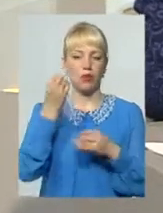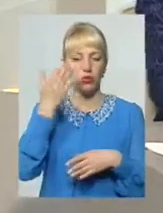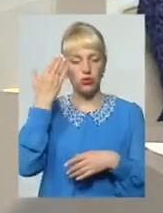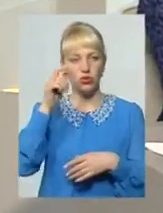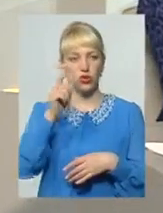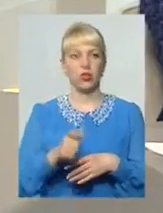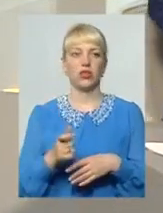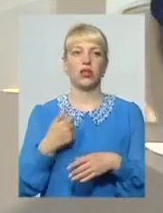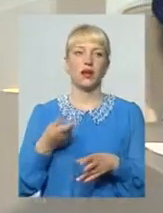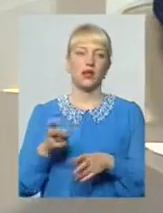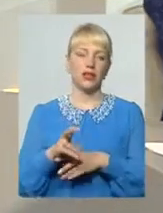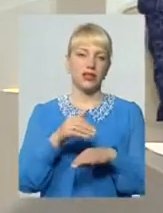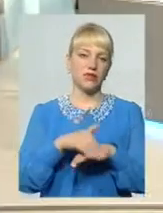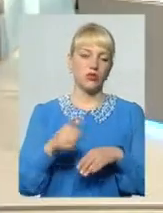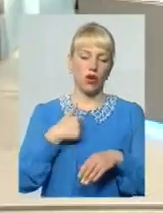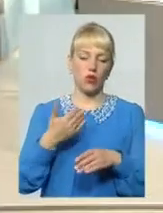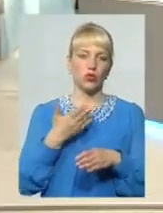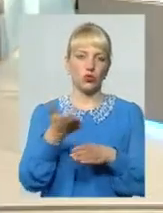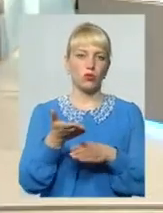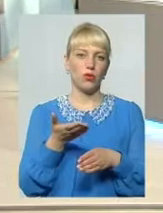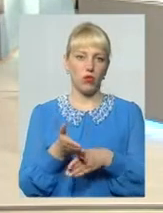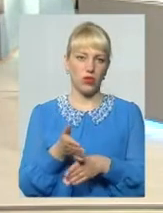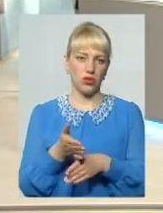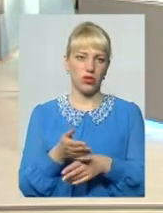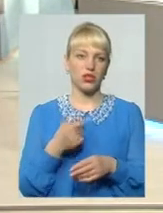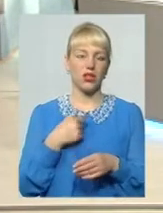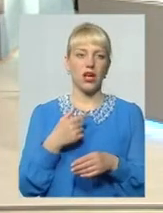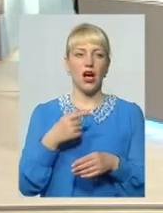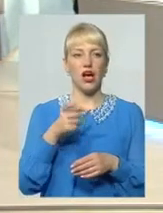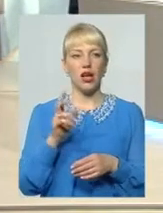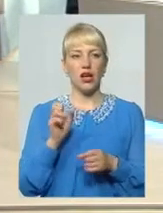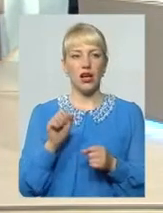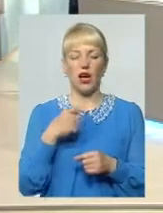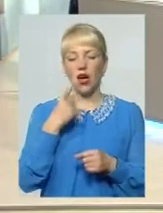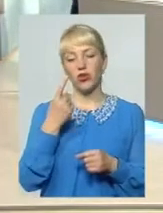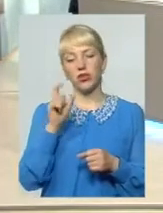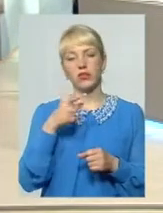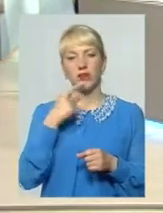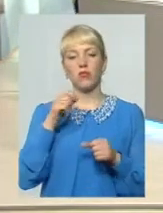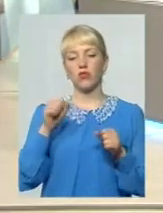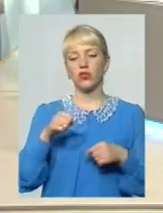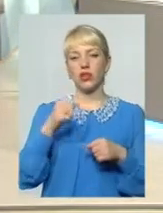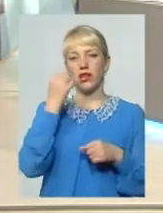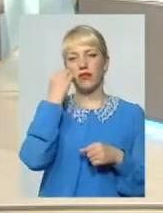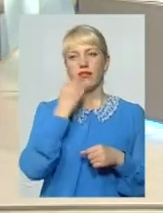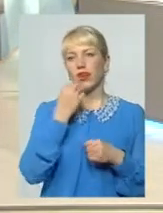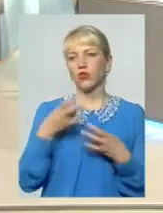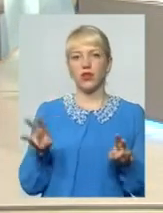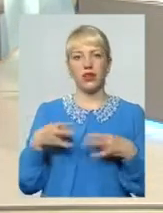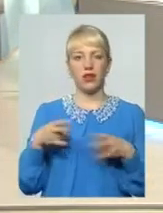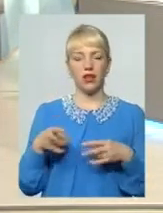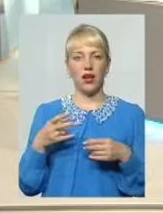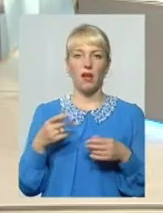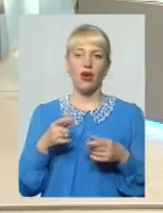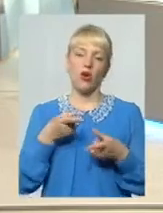вулиці прийде і скаже Я хочу тобі допомогти Родина може сказати дякую, ні, не треба Хоча, можливо, вона справді чогось